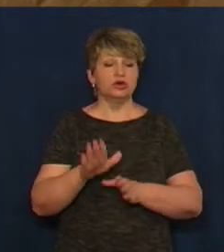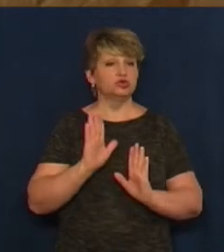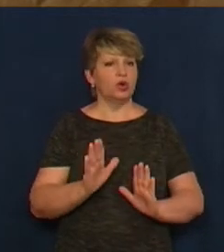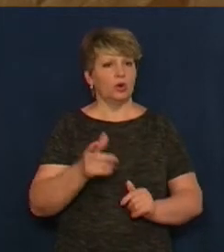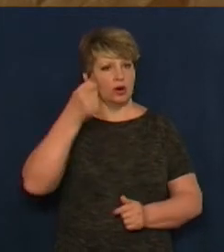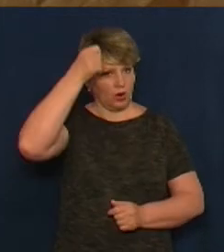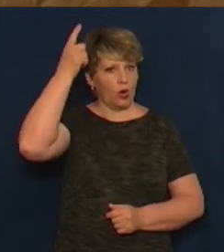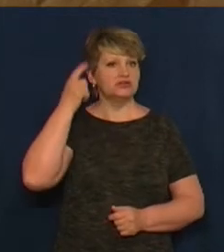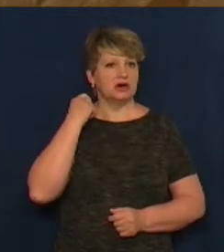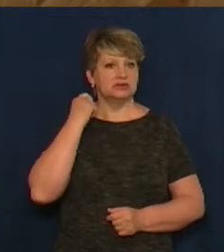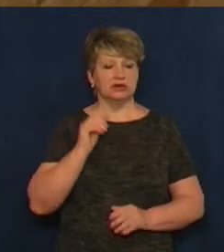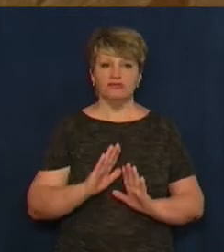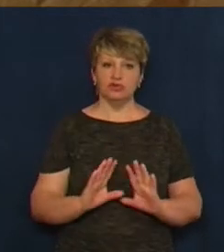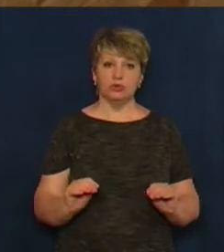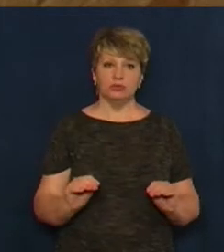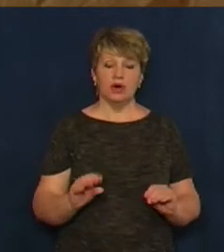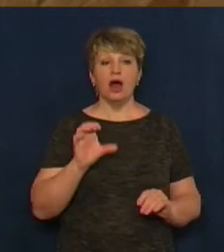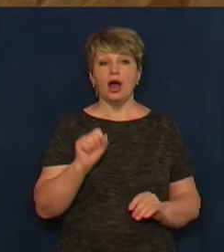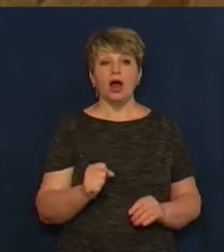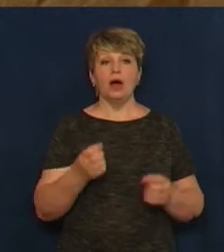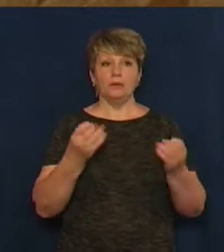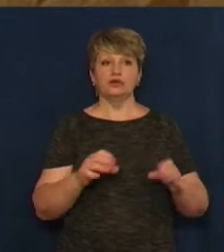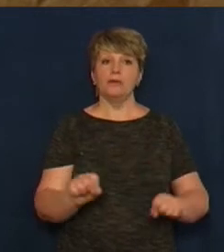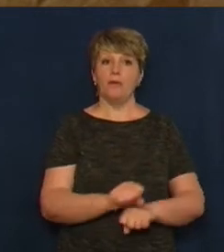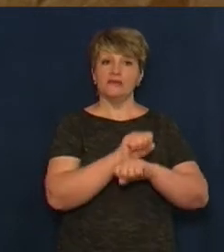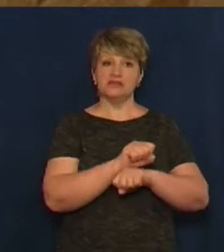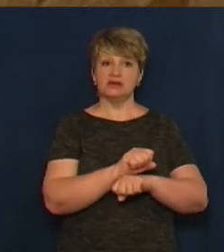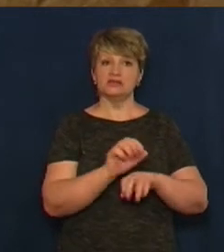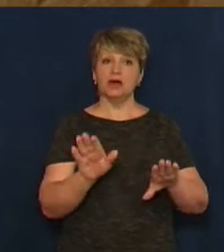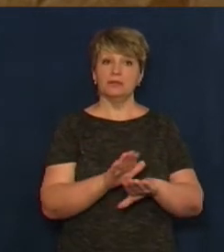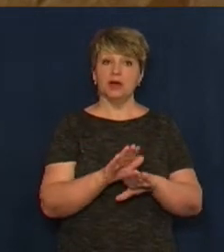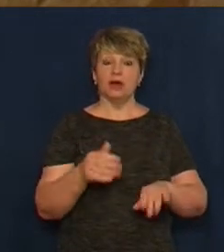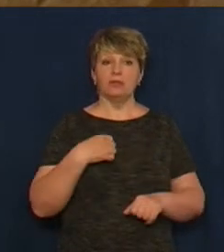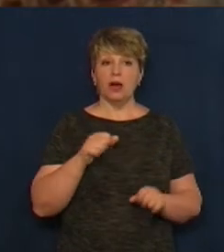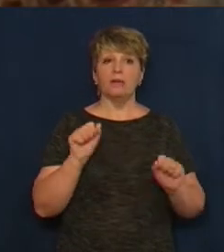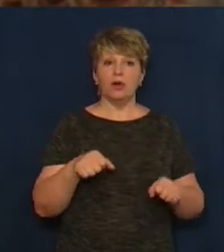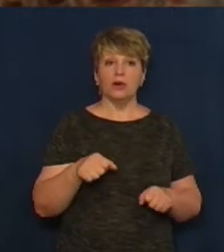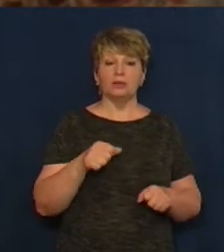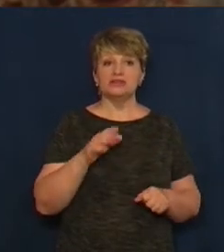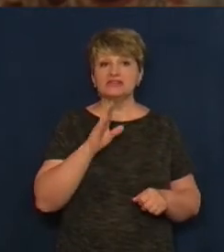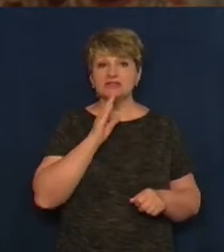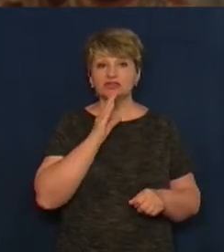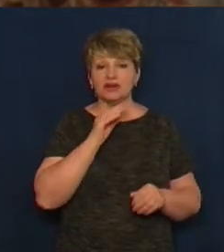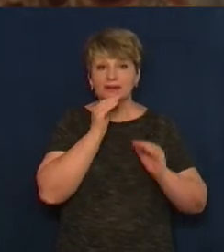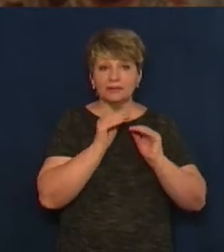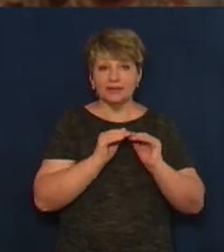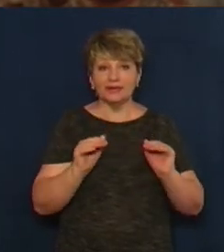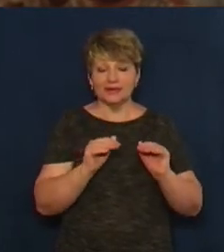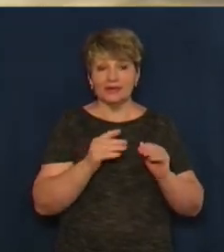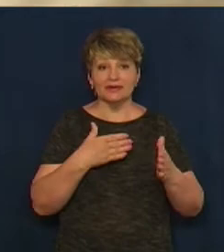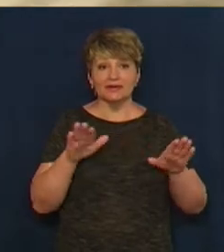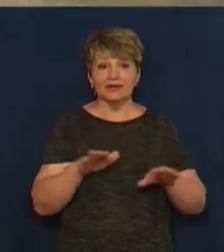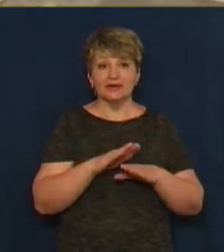можна було співати. А такі повстанські пісні, ми могли з дівчатами так тихенько. Народилася Віра Григорівна на